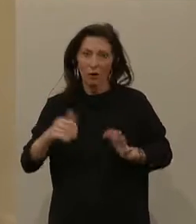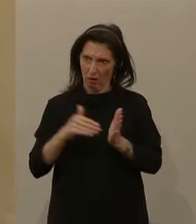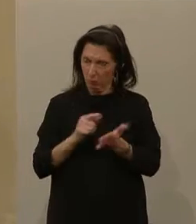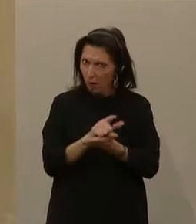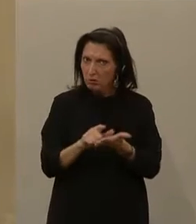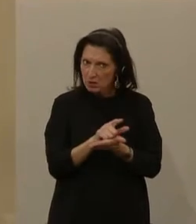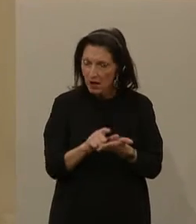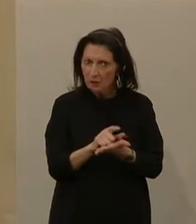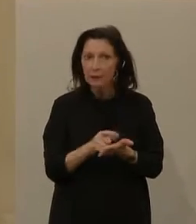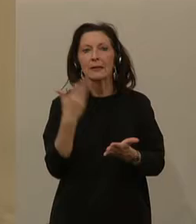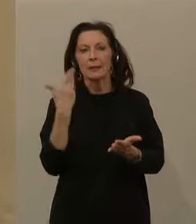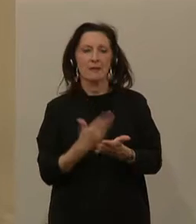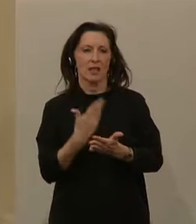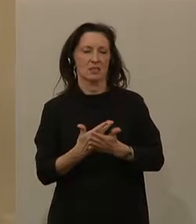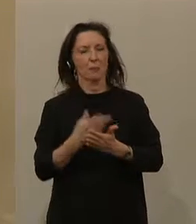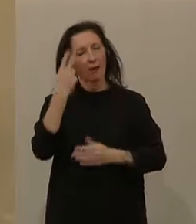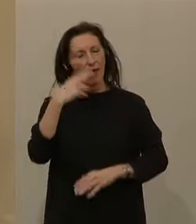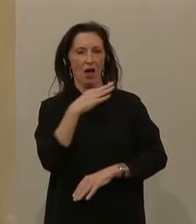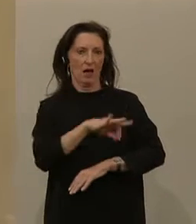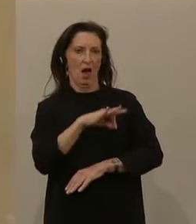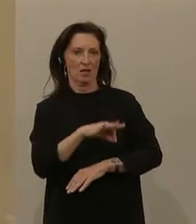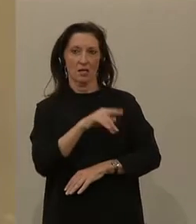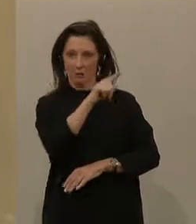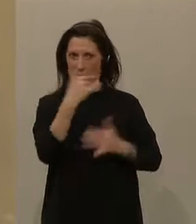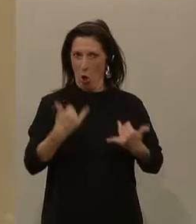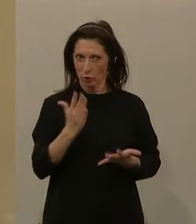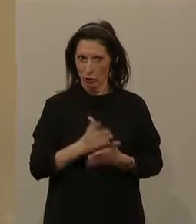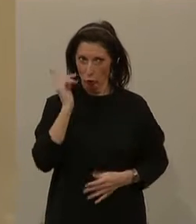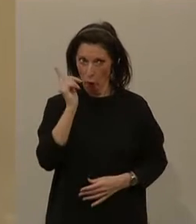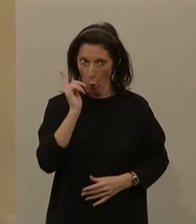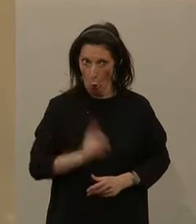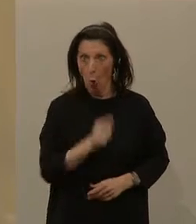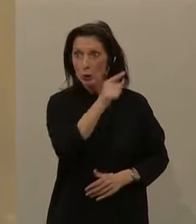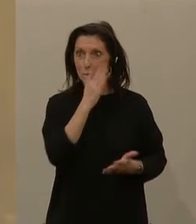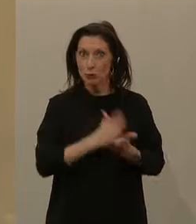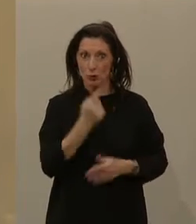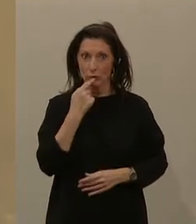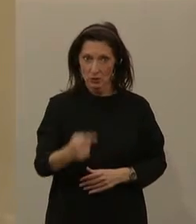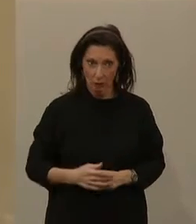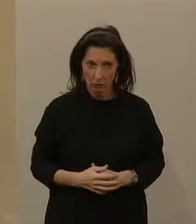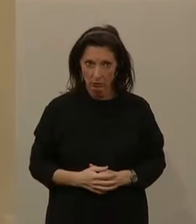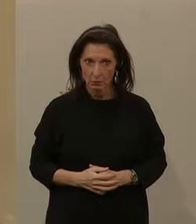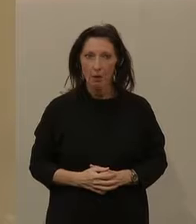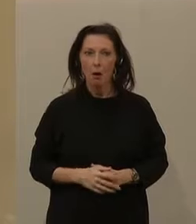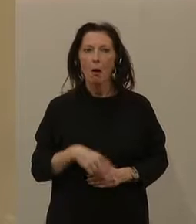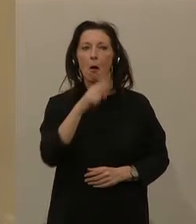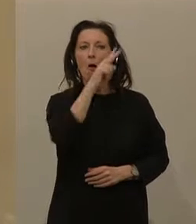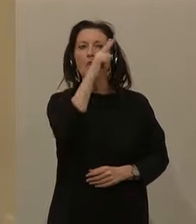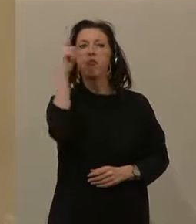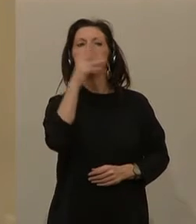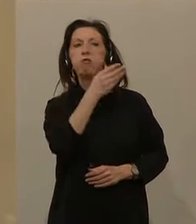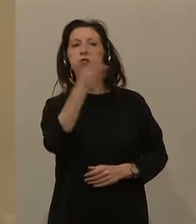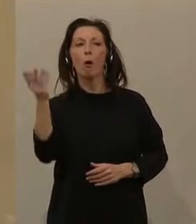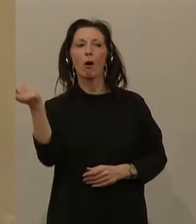Und deshalb, Herr Kanzler, Sie haben mir heute auch schon gedroht. Sie haben uns schon gesagt, dass die Bevölkerung wird sich